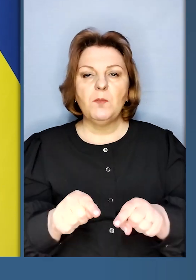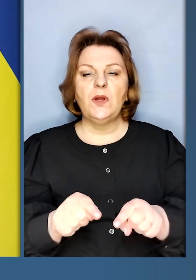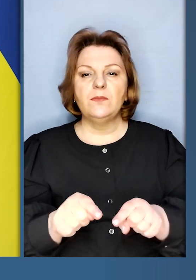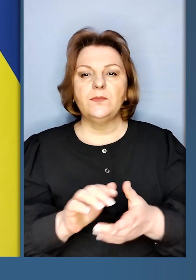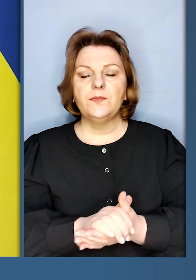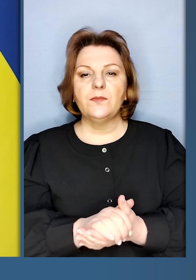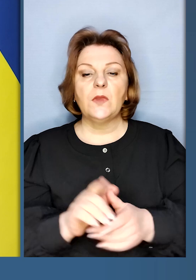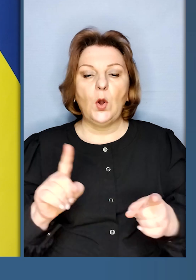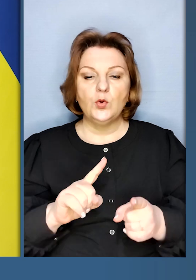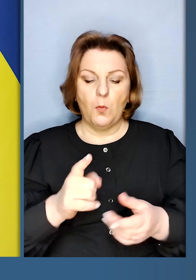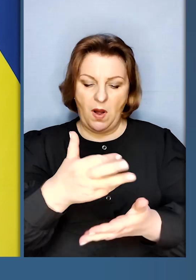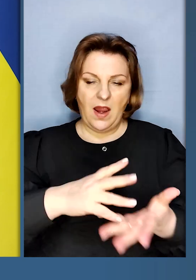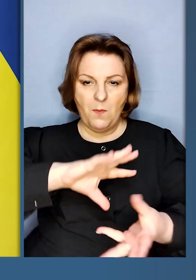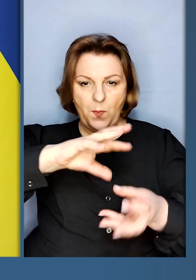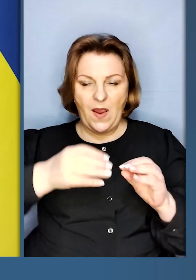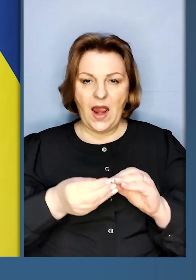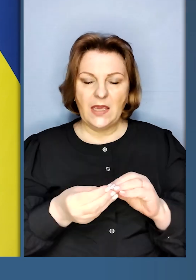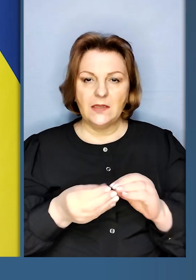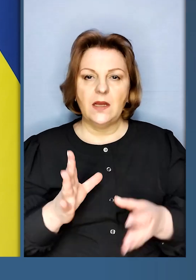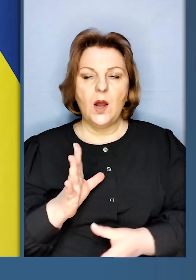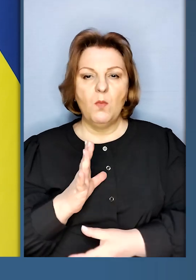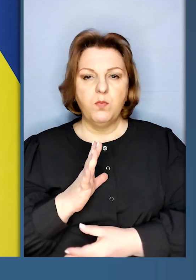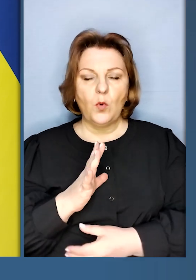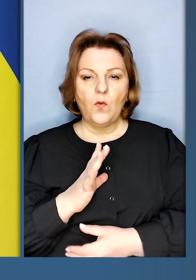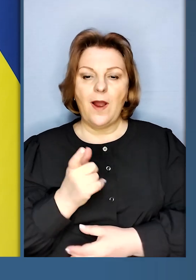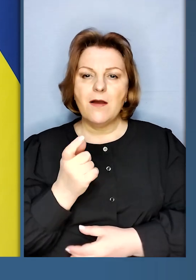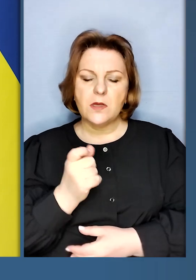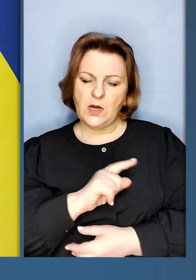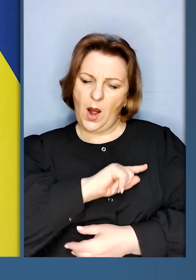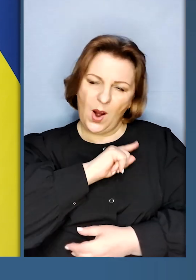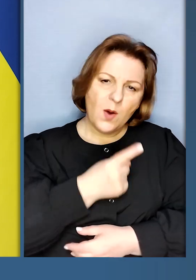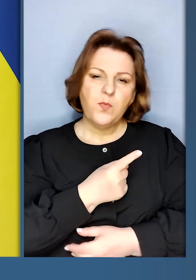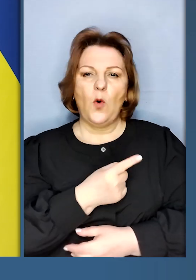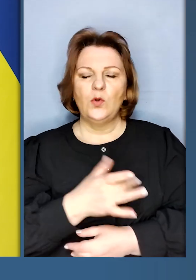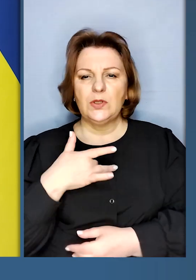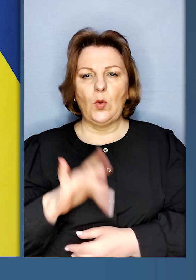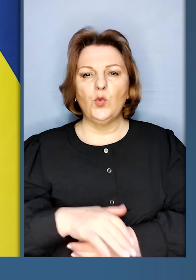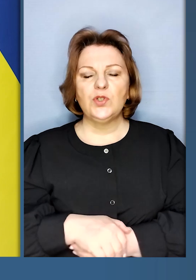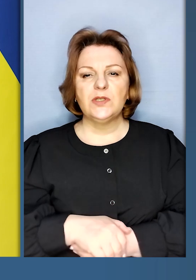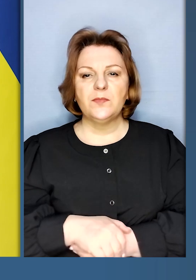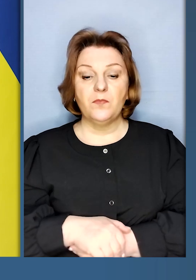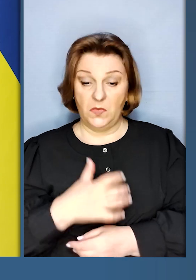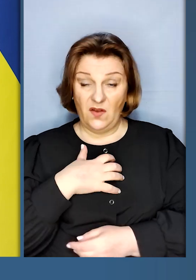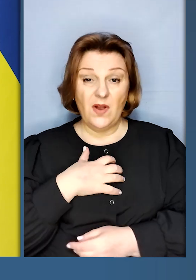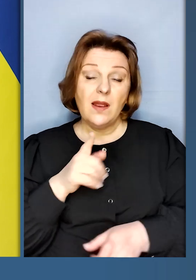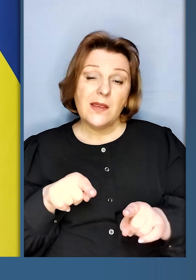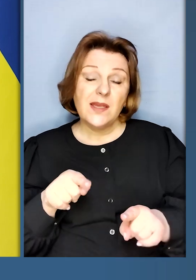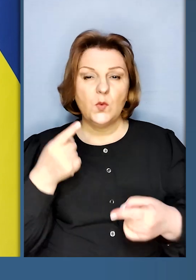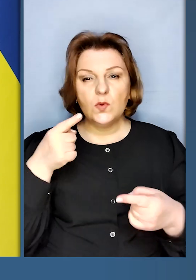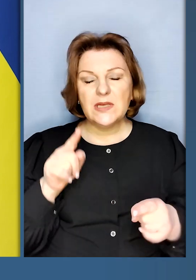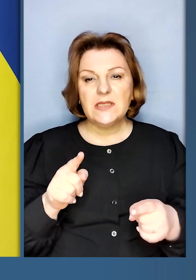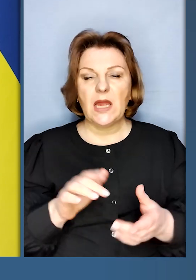над тим, щоб пакет був трішки потужніший. Це дуже важливо.